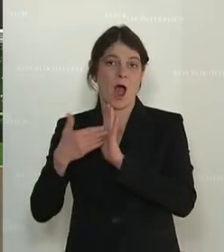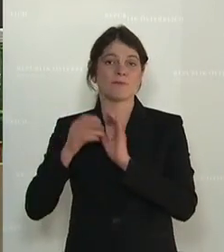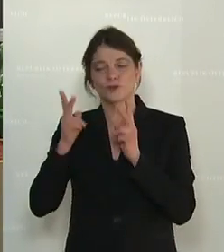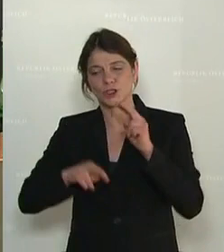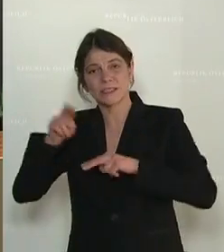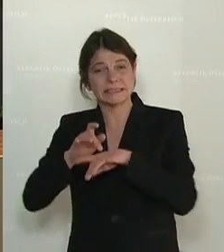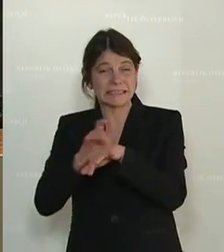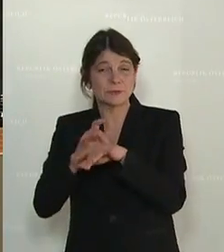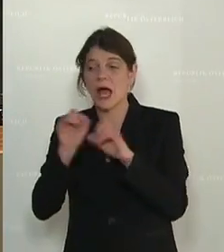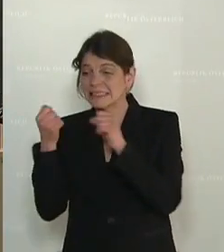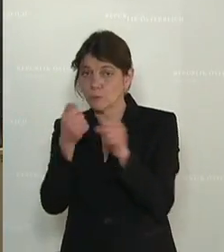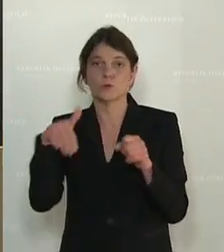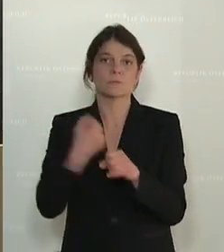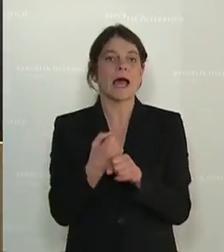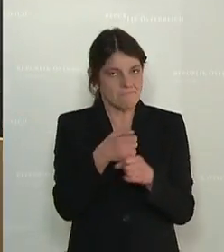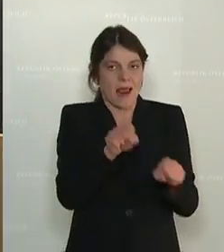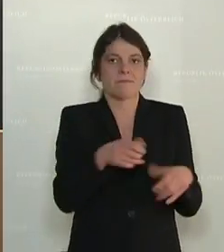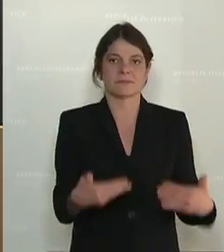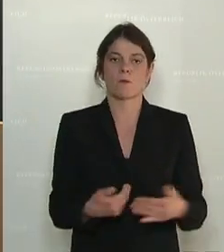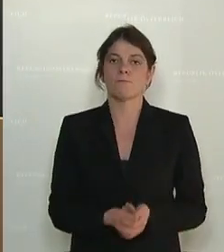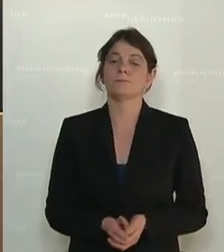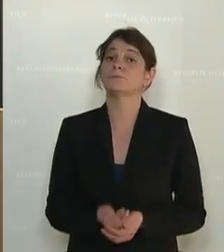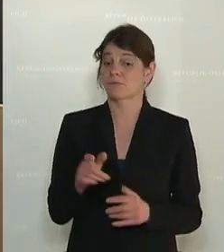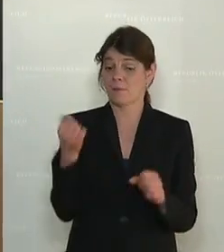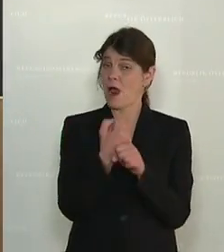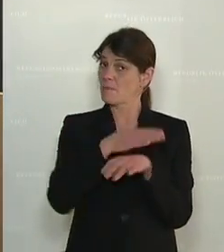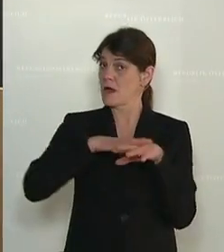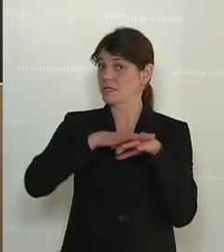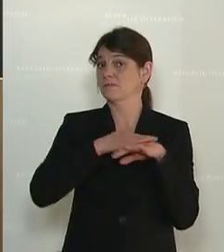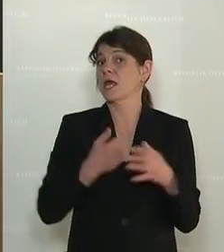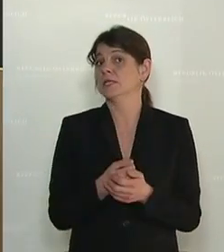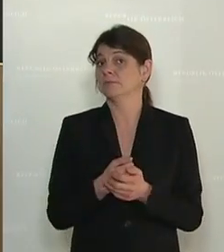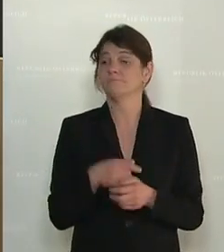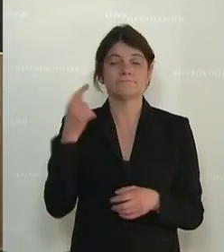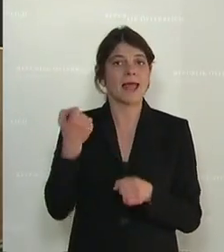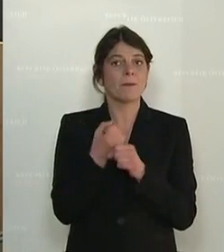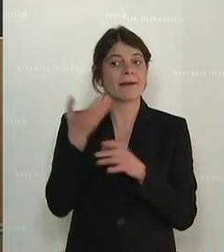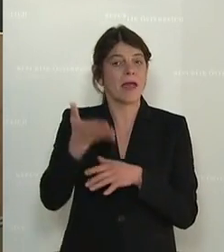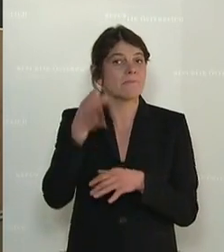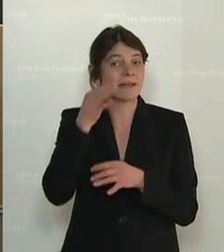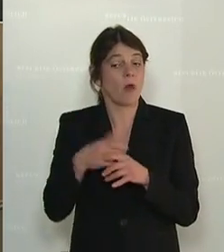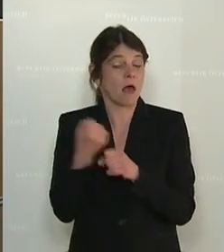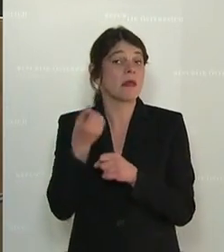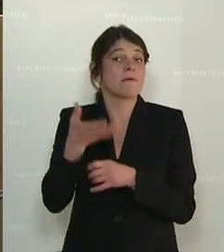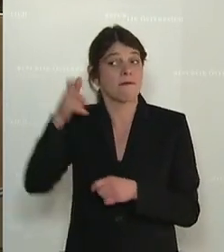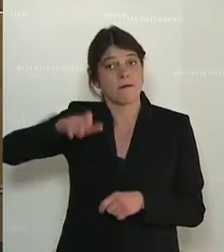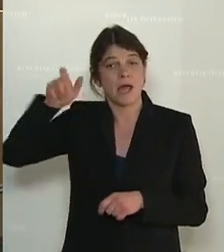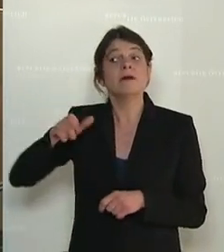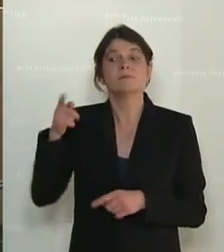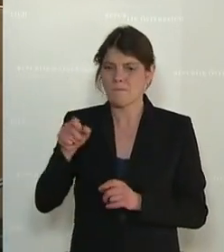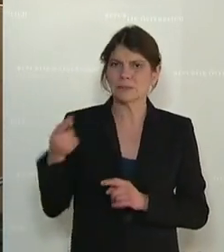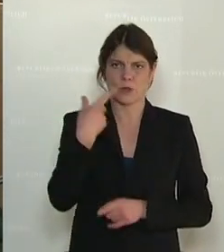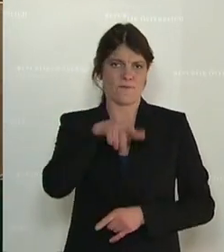tragen die Arbeitgeberinnen und Arbeitgeber hier eine ganz besondere